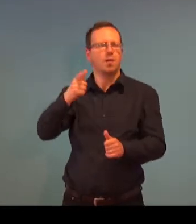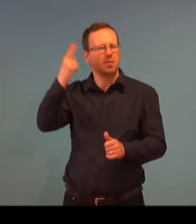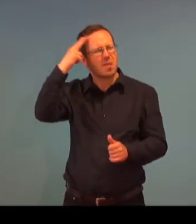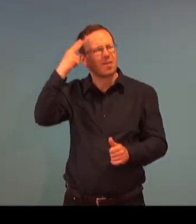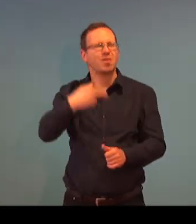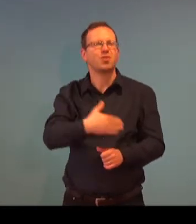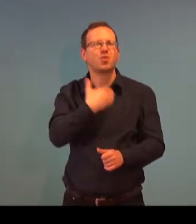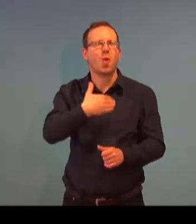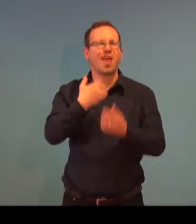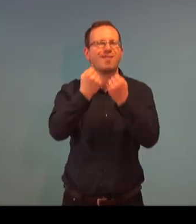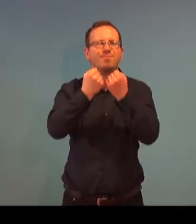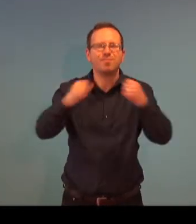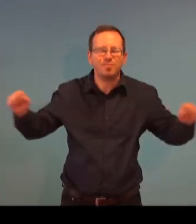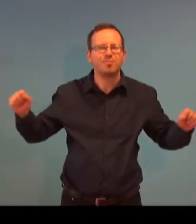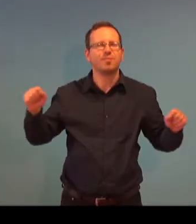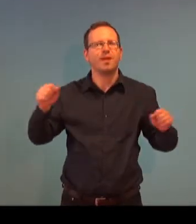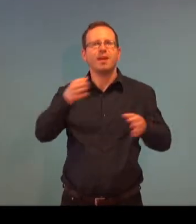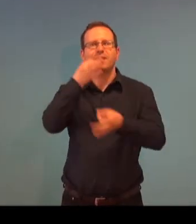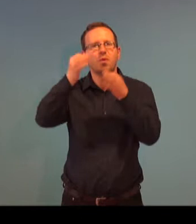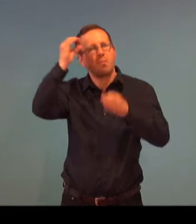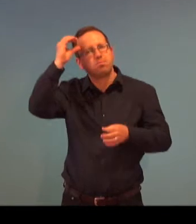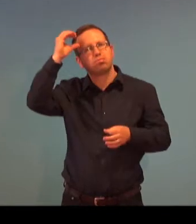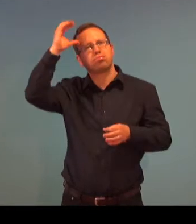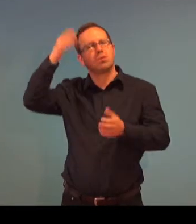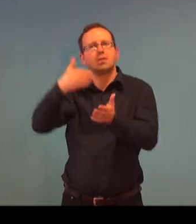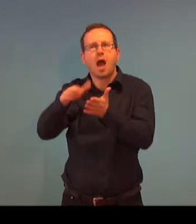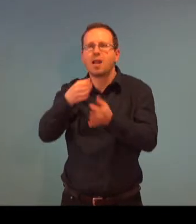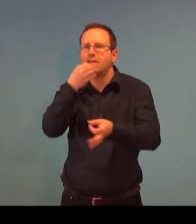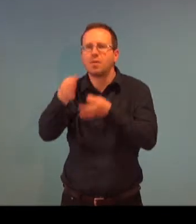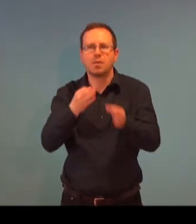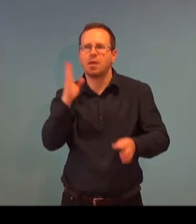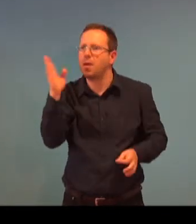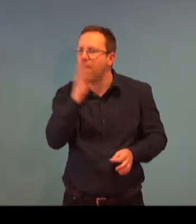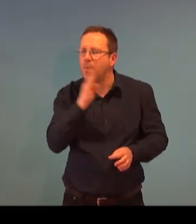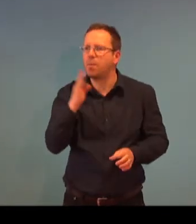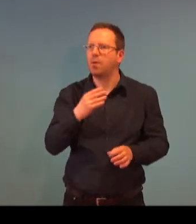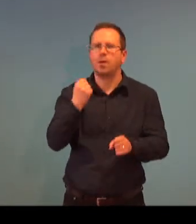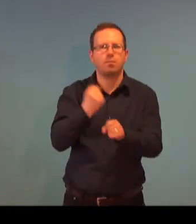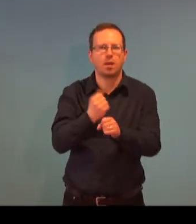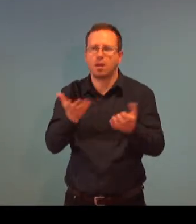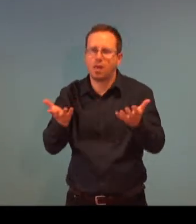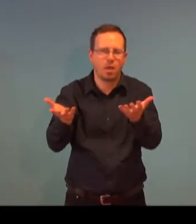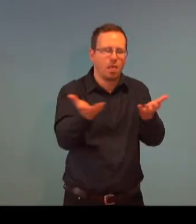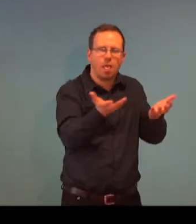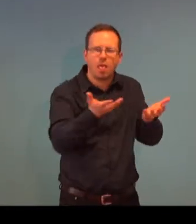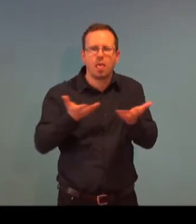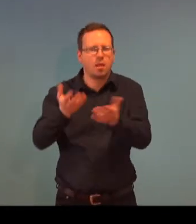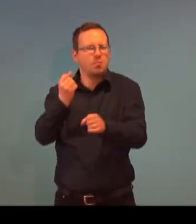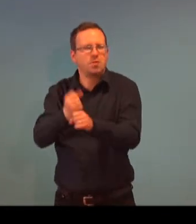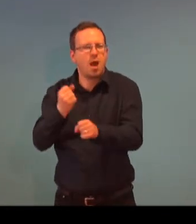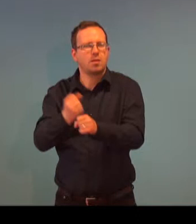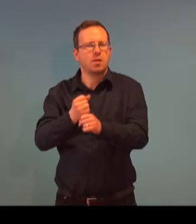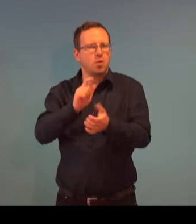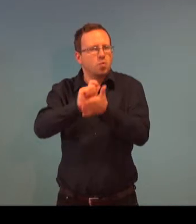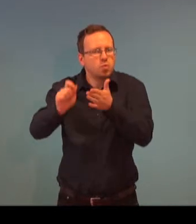někdy i tu znalostní prodlevu, která je mezi ukončením buď školní docházky, anebo třeba i dalším